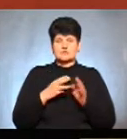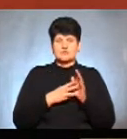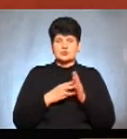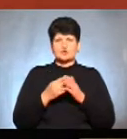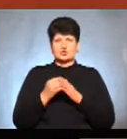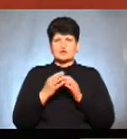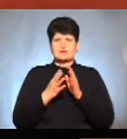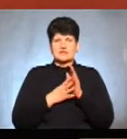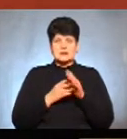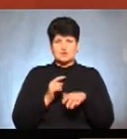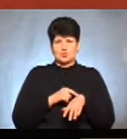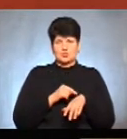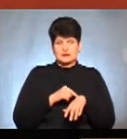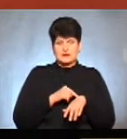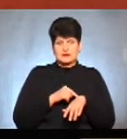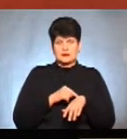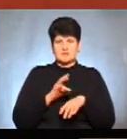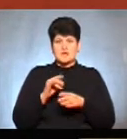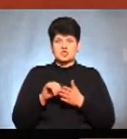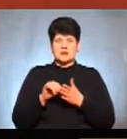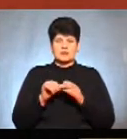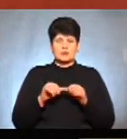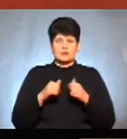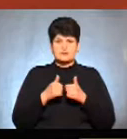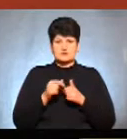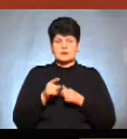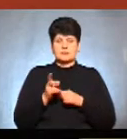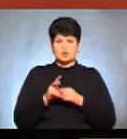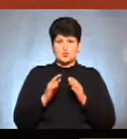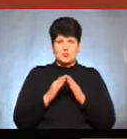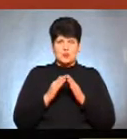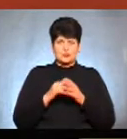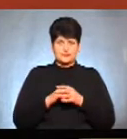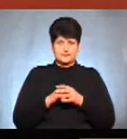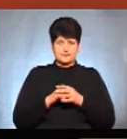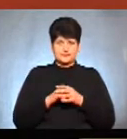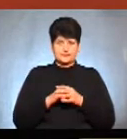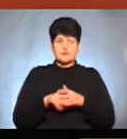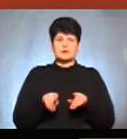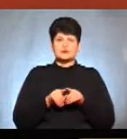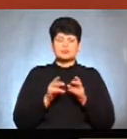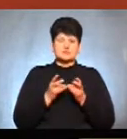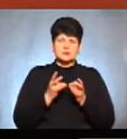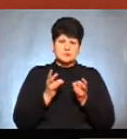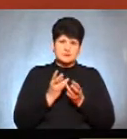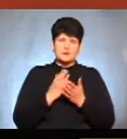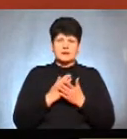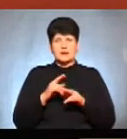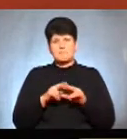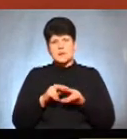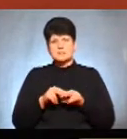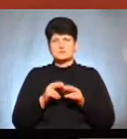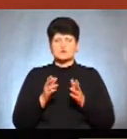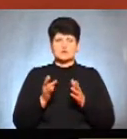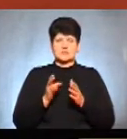19-ї години на членів комісії, для того, щоб вони прийдуть додому. Також потрібно мати паспорт, де також може